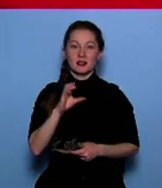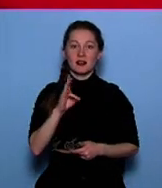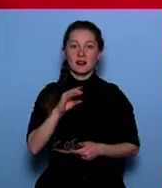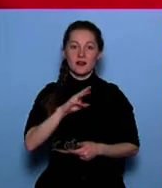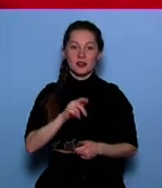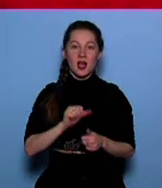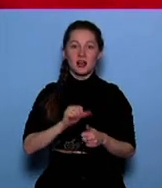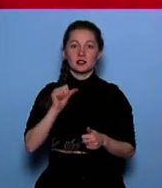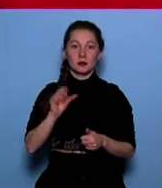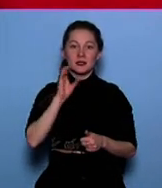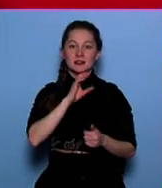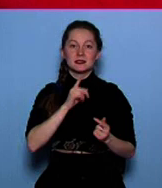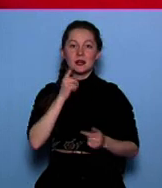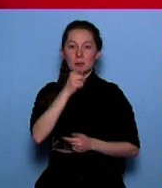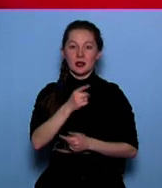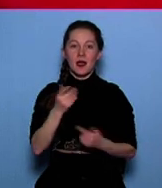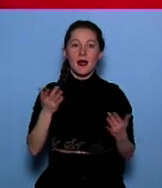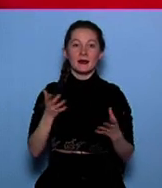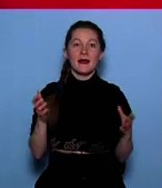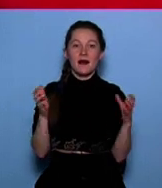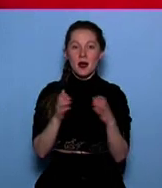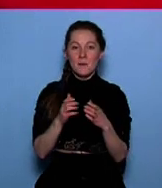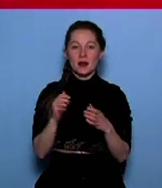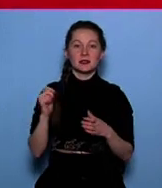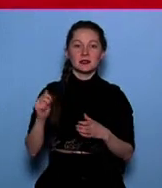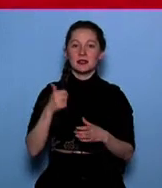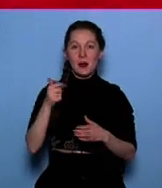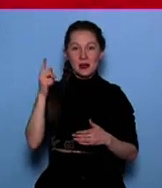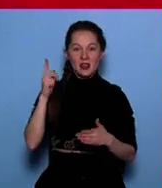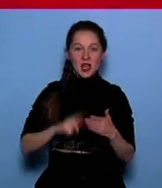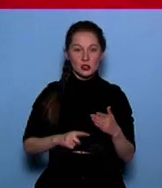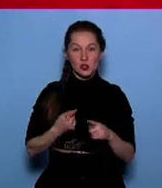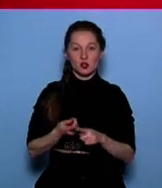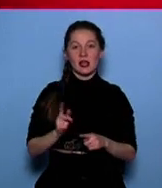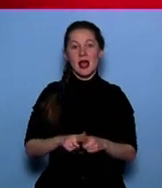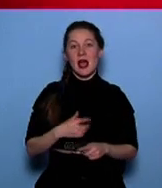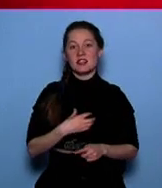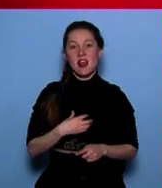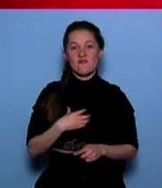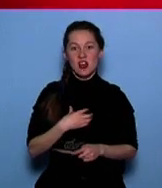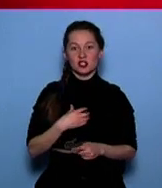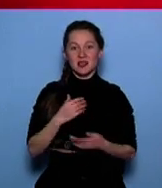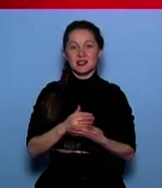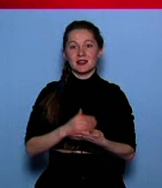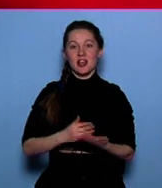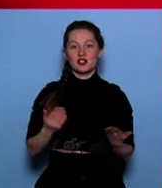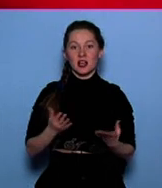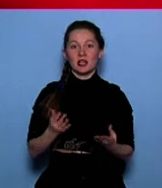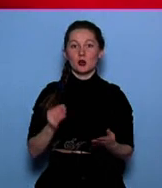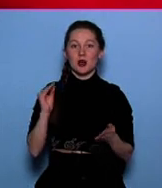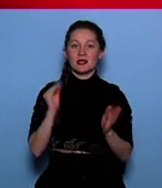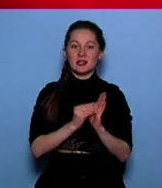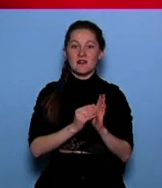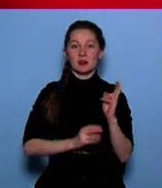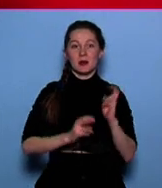династиям. Такие сотрудники считают в компании одни из самых надежных. А это важно. Задачи, которые стоят перед предприятием,